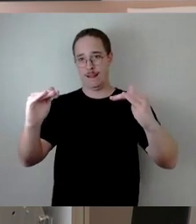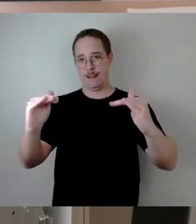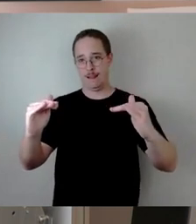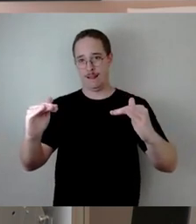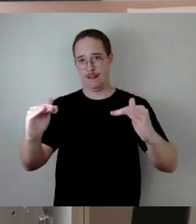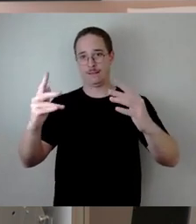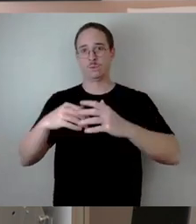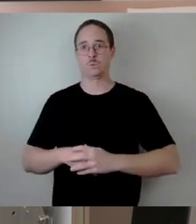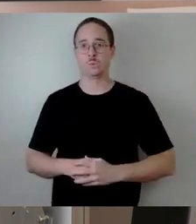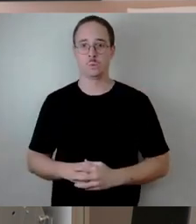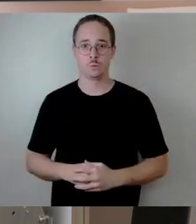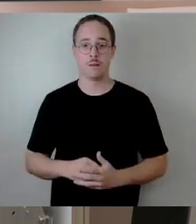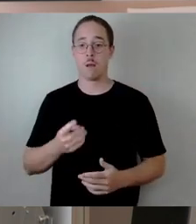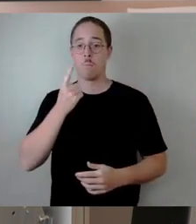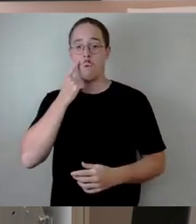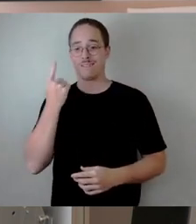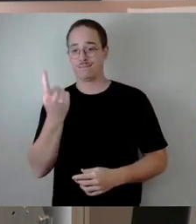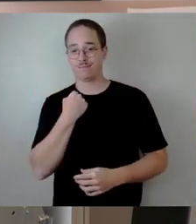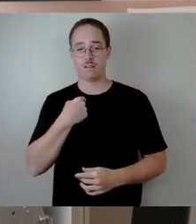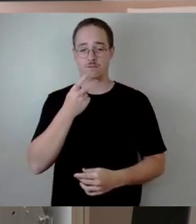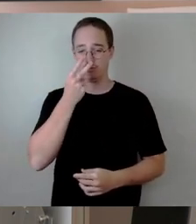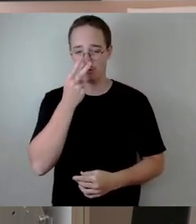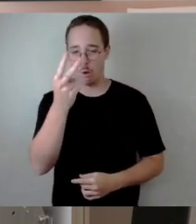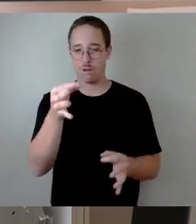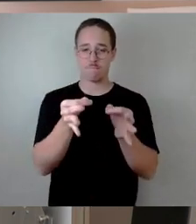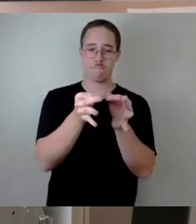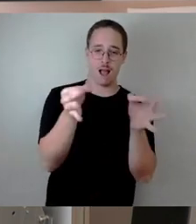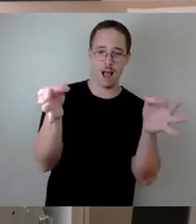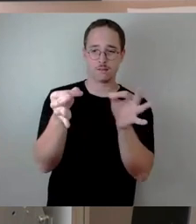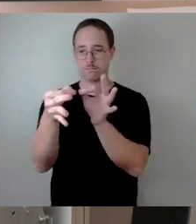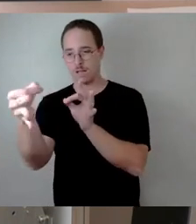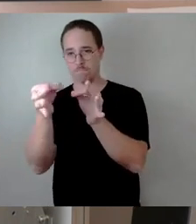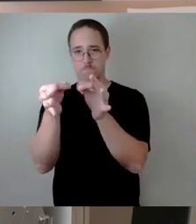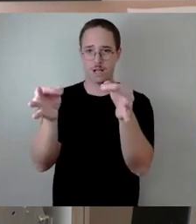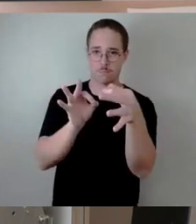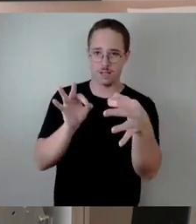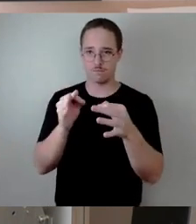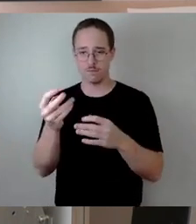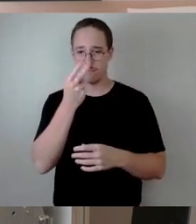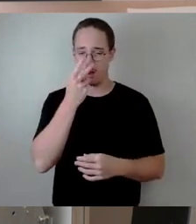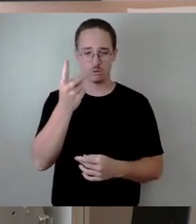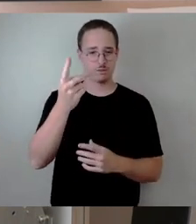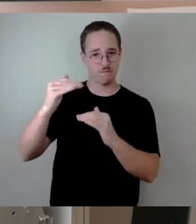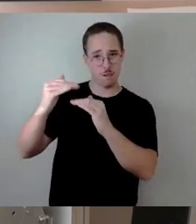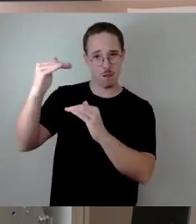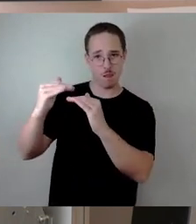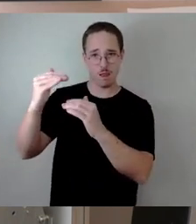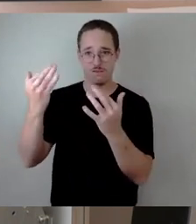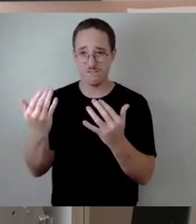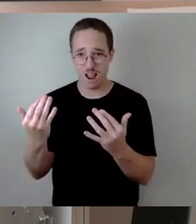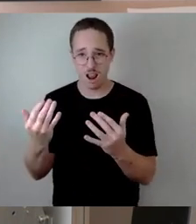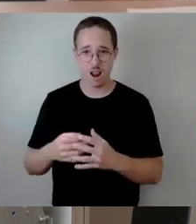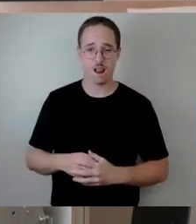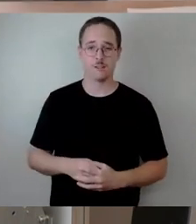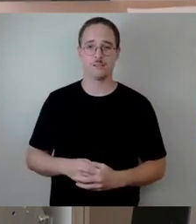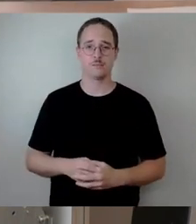Absenkungen vermessungstechnisch aufzunehmen, sie abzugleichen, wie groß sind die Absenkungen. Wir sehen das